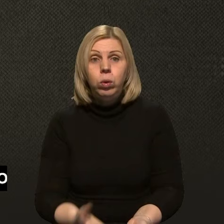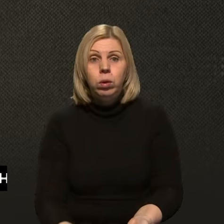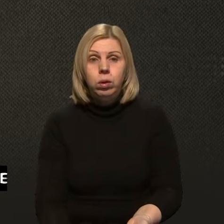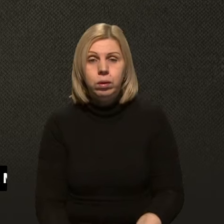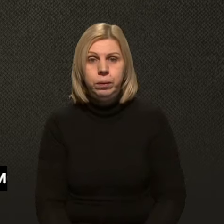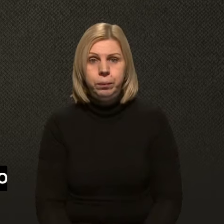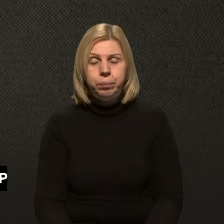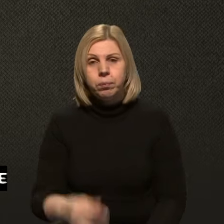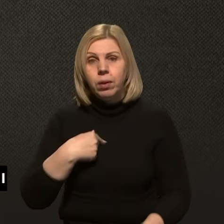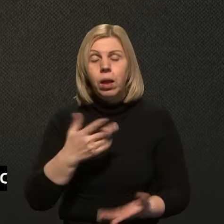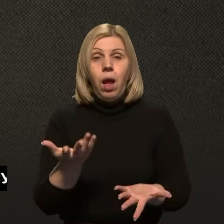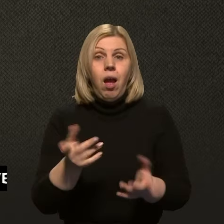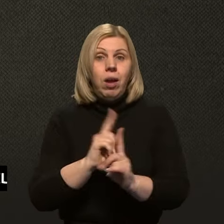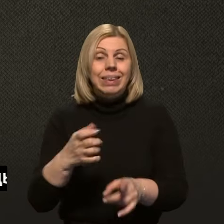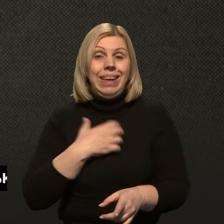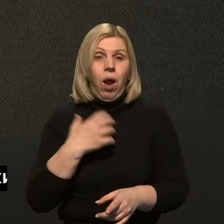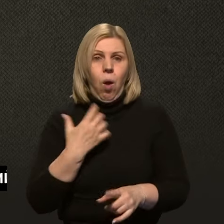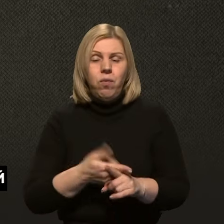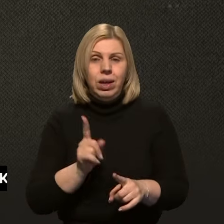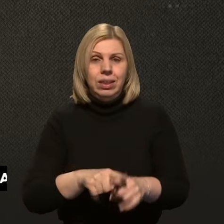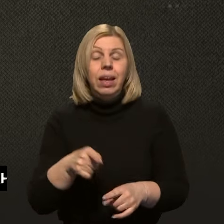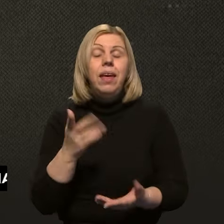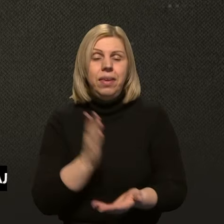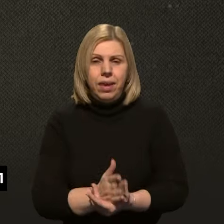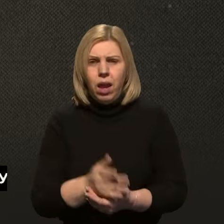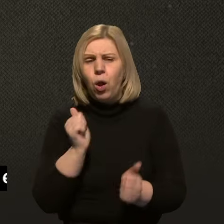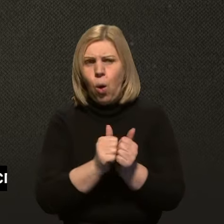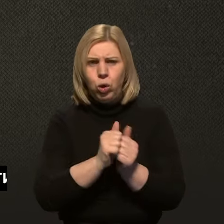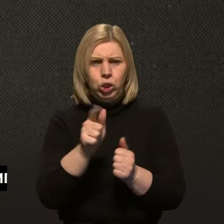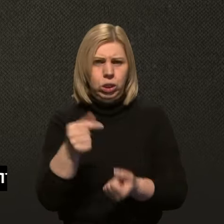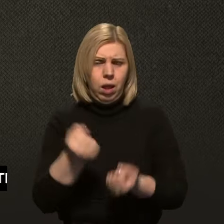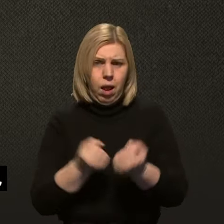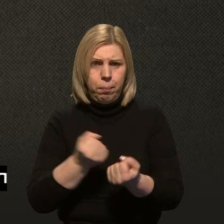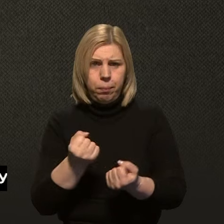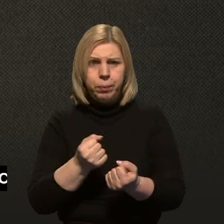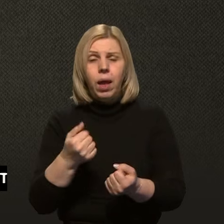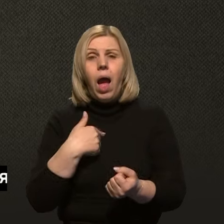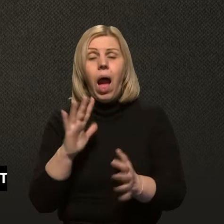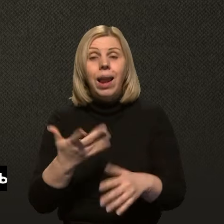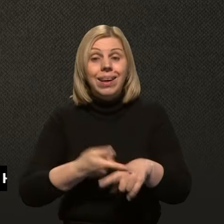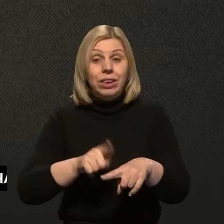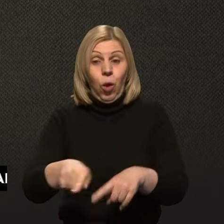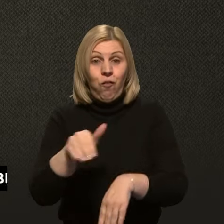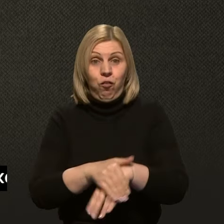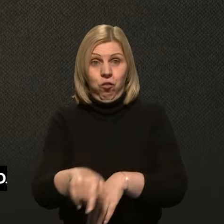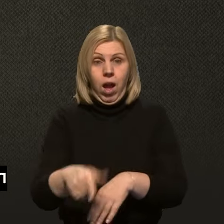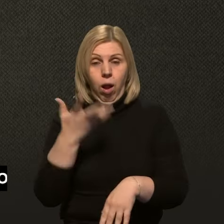Ну, в принципі, страховка, це мер-страховка є у перевізників, але даний факт, коли